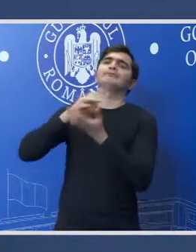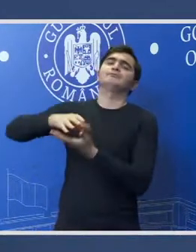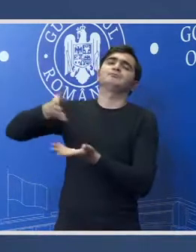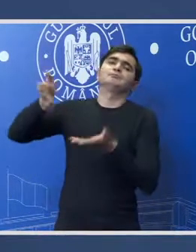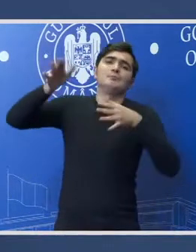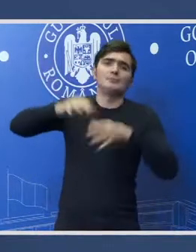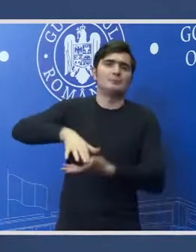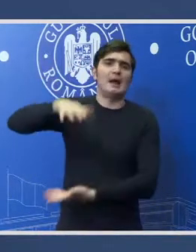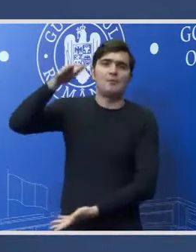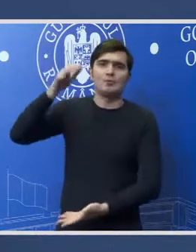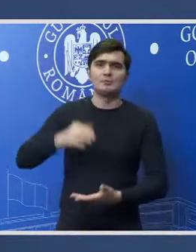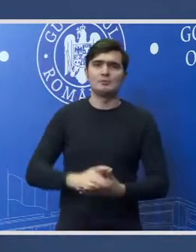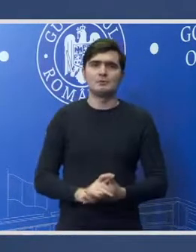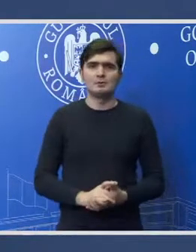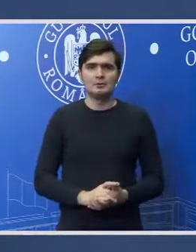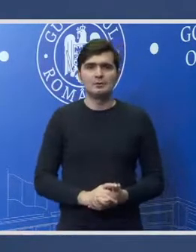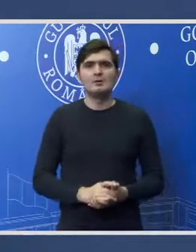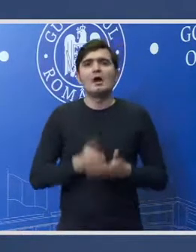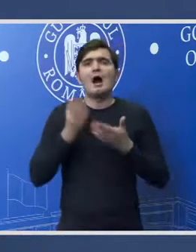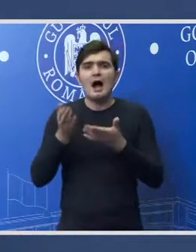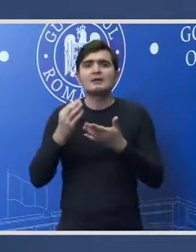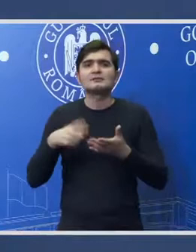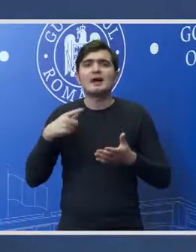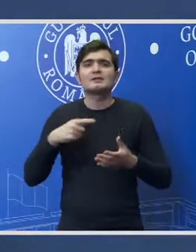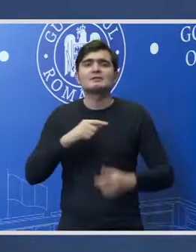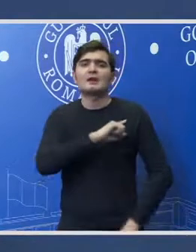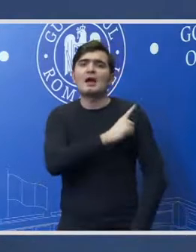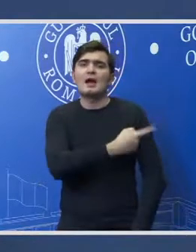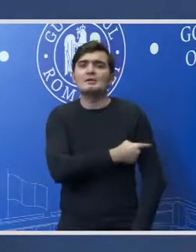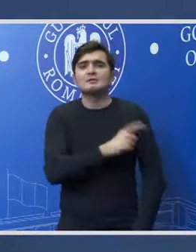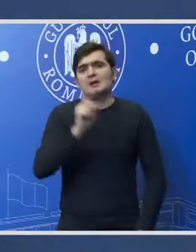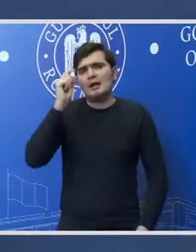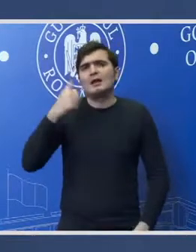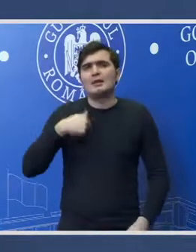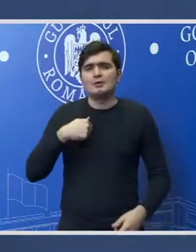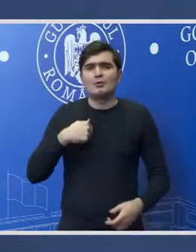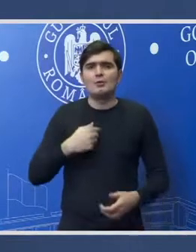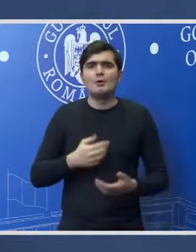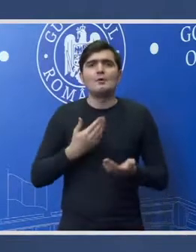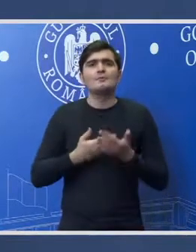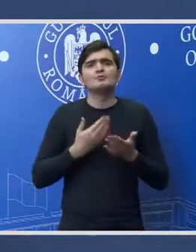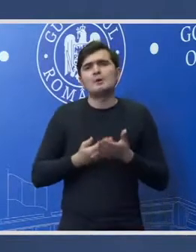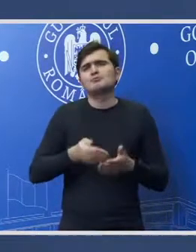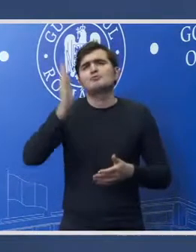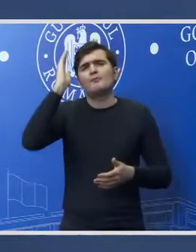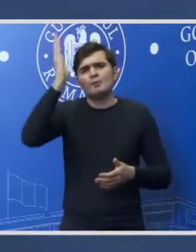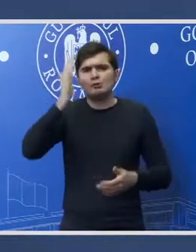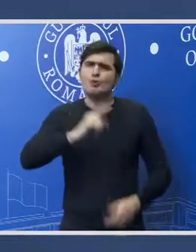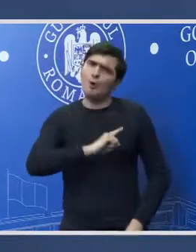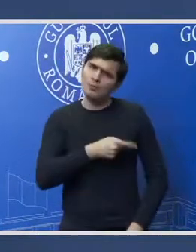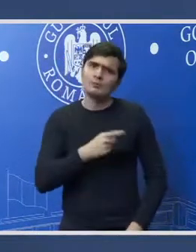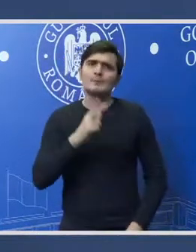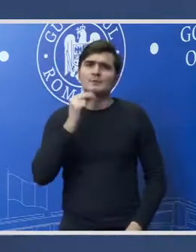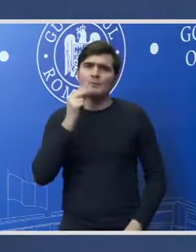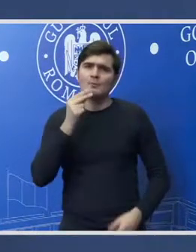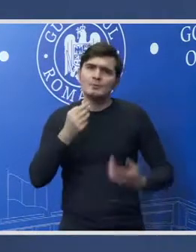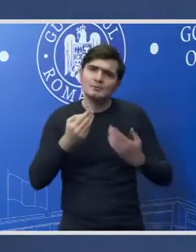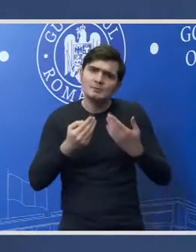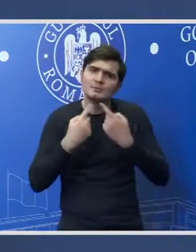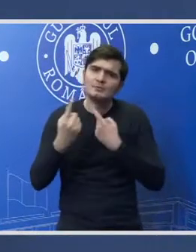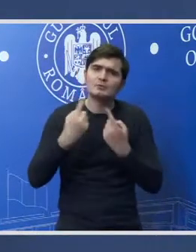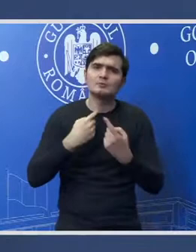covârșitor acestea le consider niște garanții bineînțeles pe viitor putem discuta în Parlament